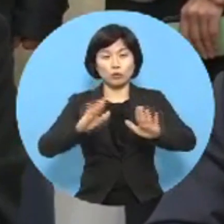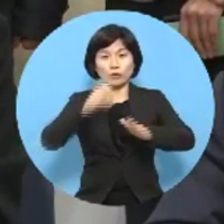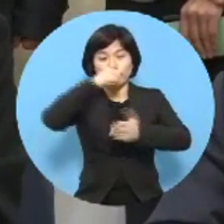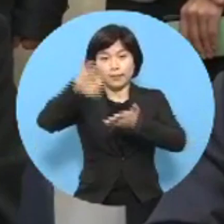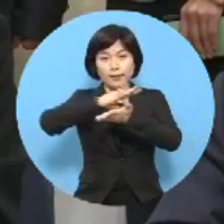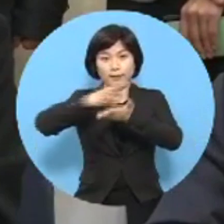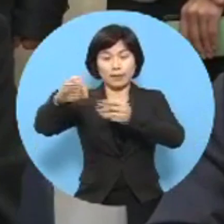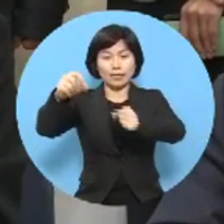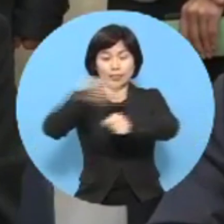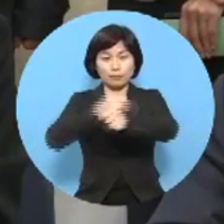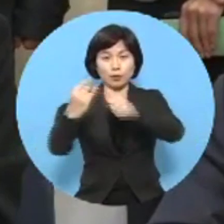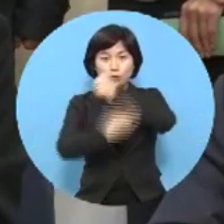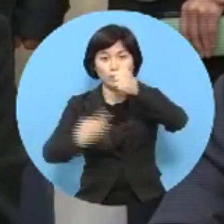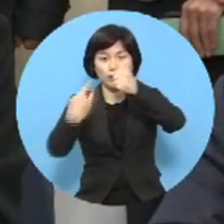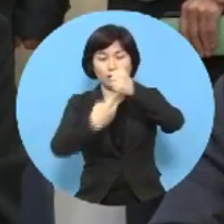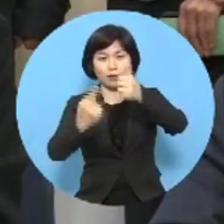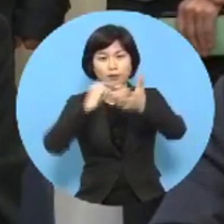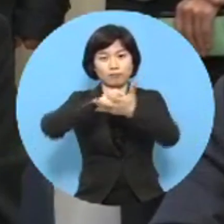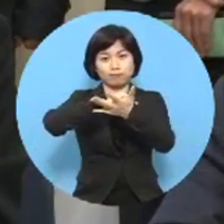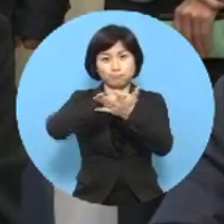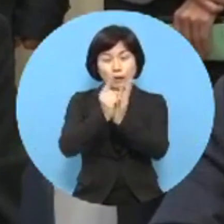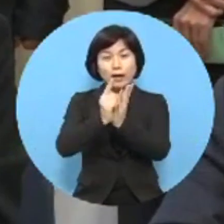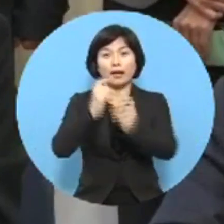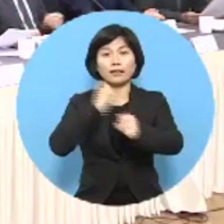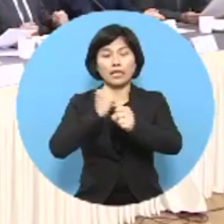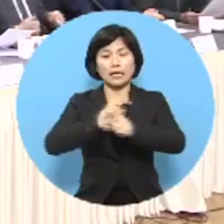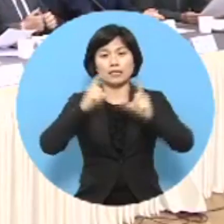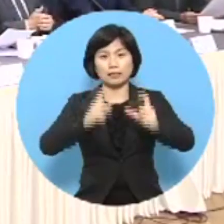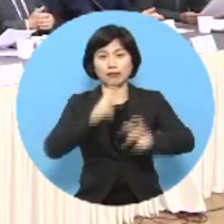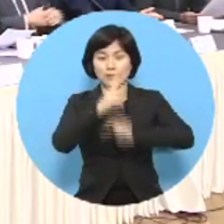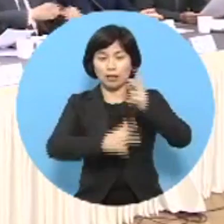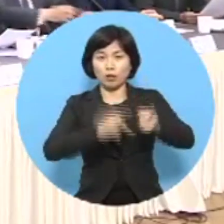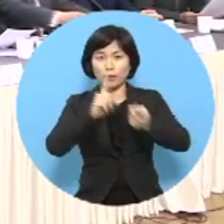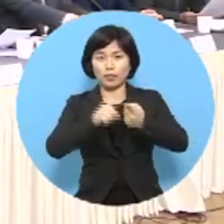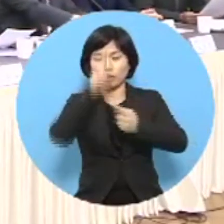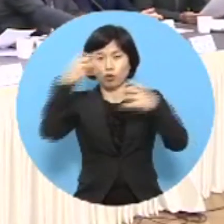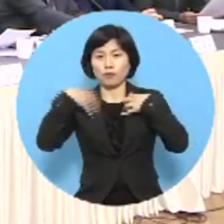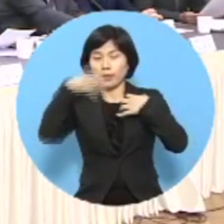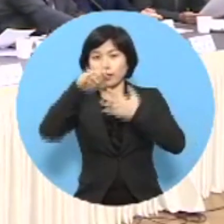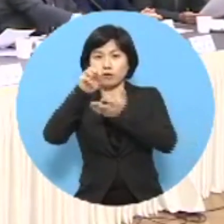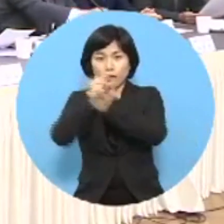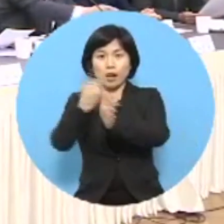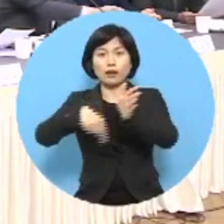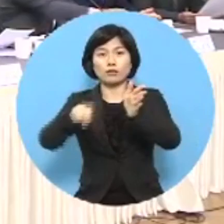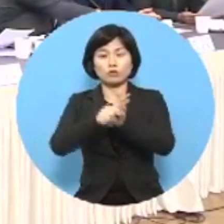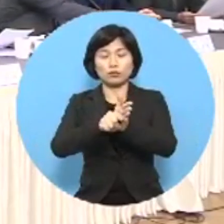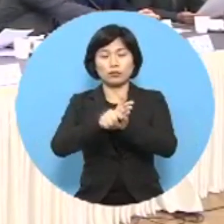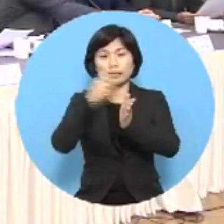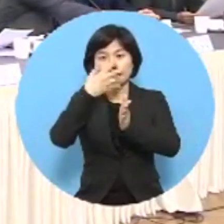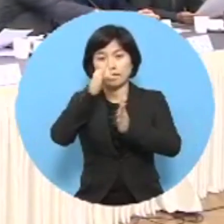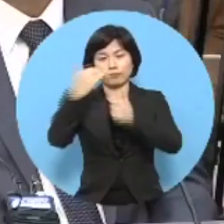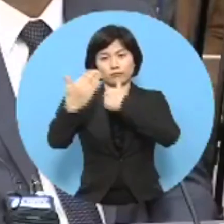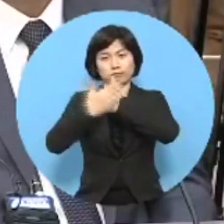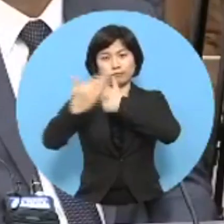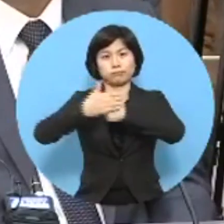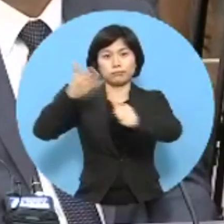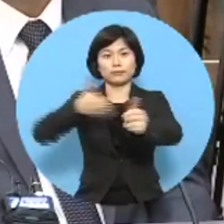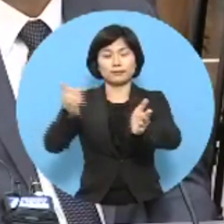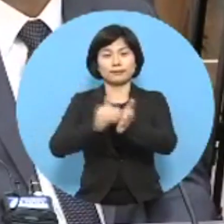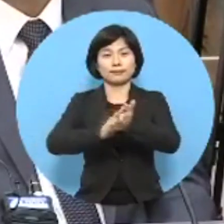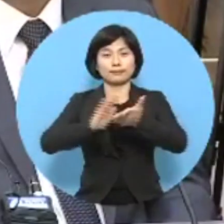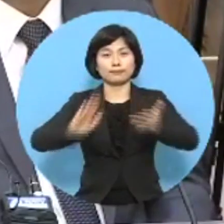예산결산특별위원회 소위원회 위원회를 만나 지역 현안 사업이 정부 예산에 적극 반영될 수 있도록 협조해 줄 것을